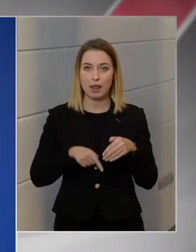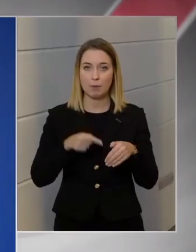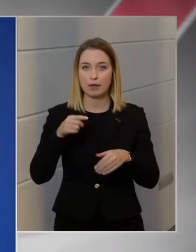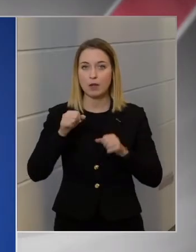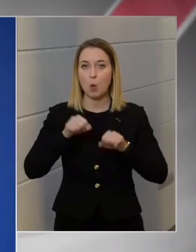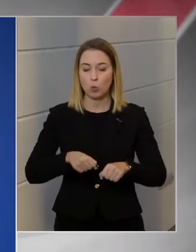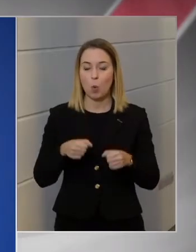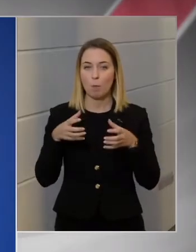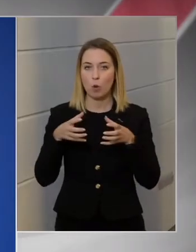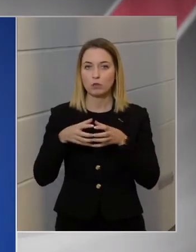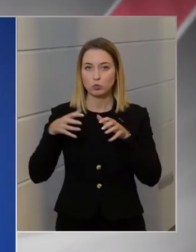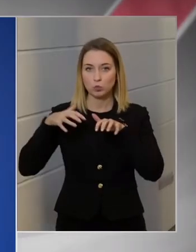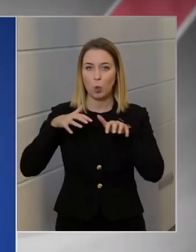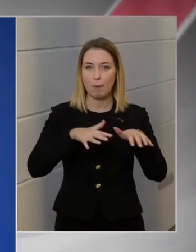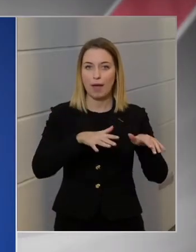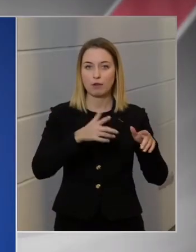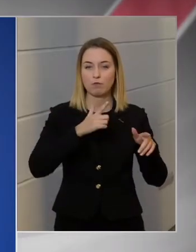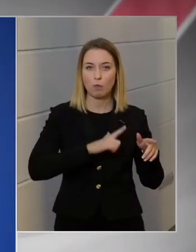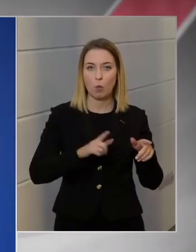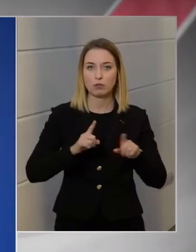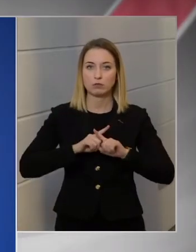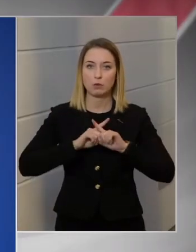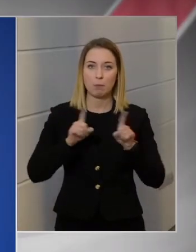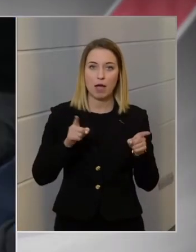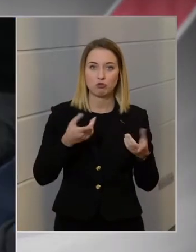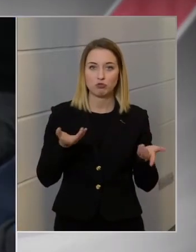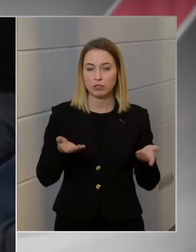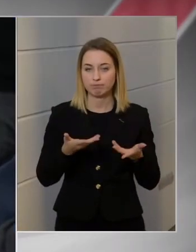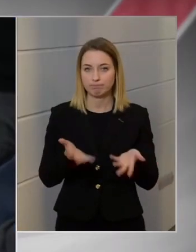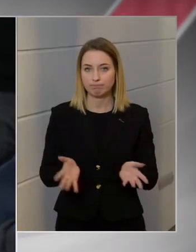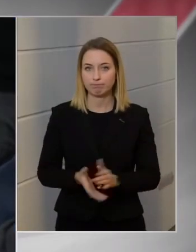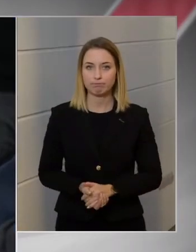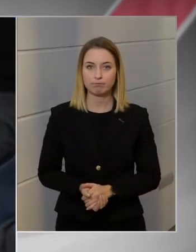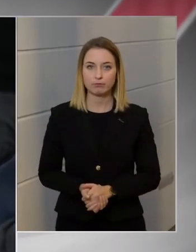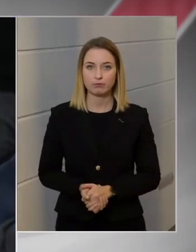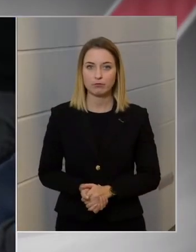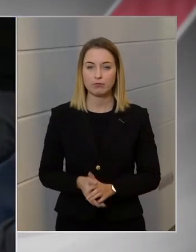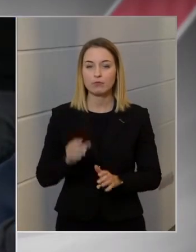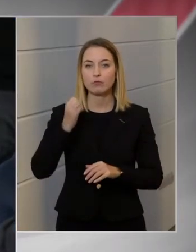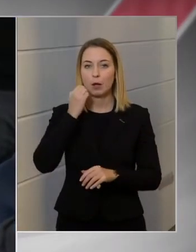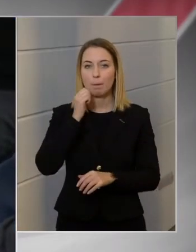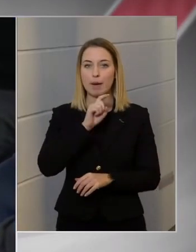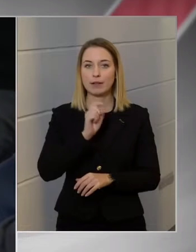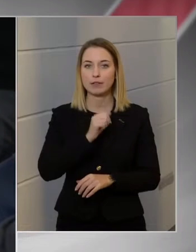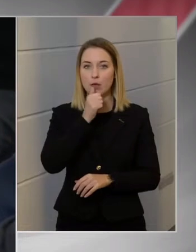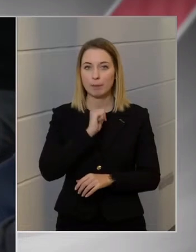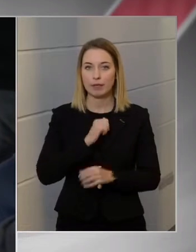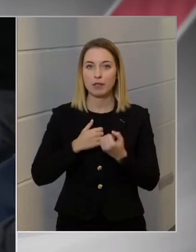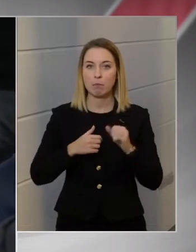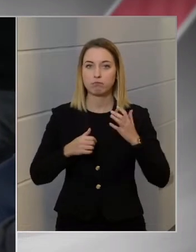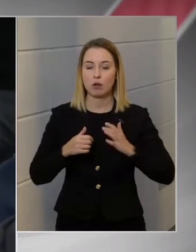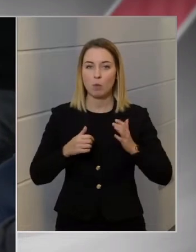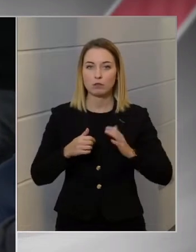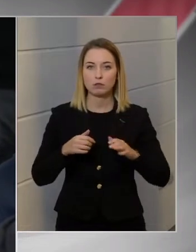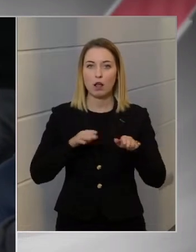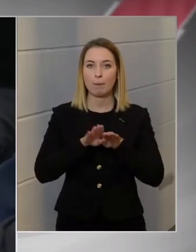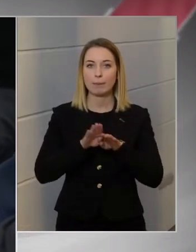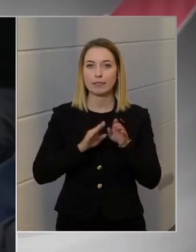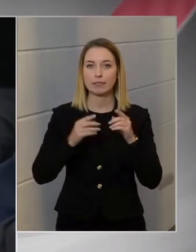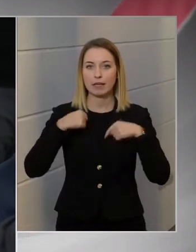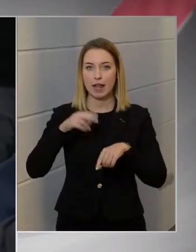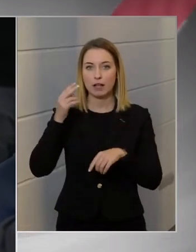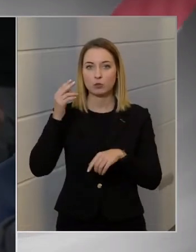komoly tömeg volt, a másik az pedig egy felsülés. Miután ugye Márki Zajpéter a valódal miniszterelnök jelöltje, egy